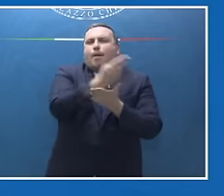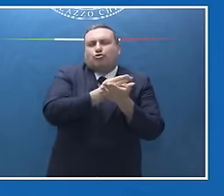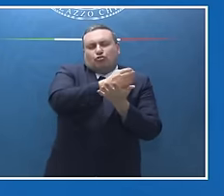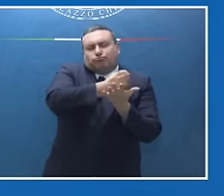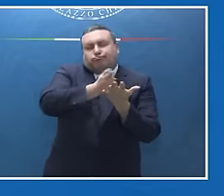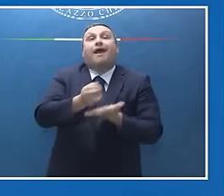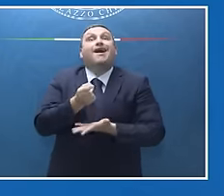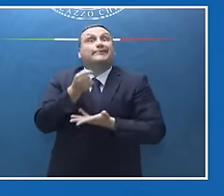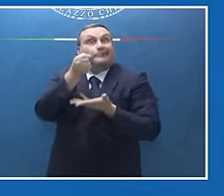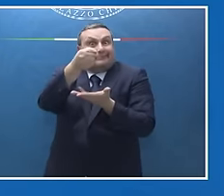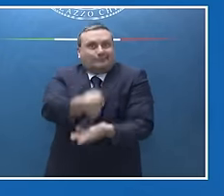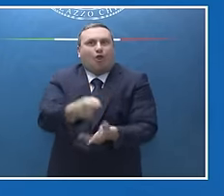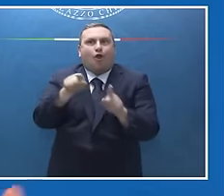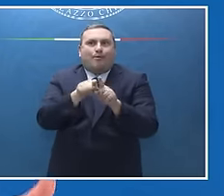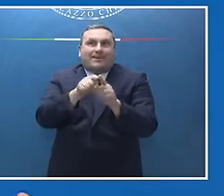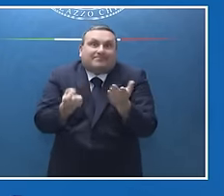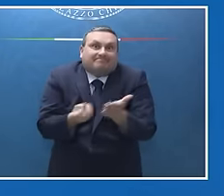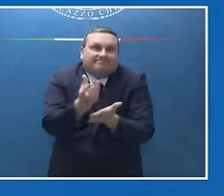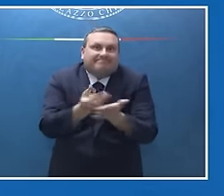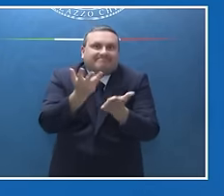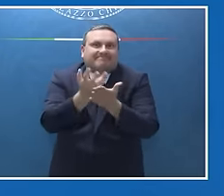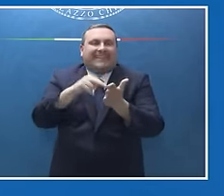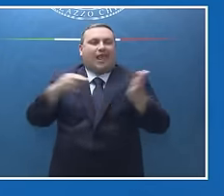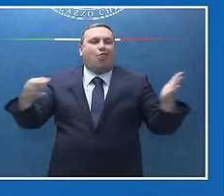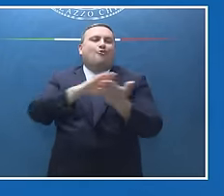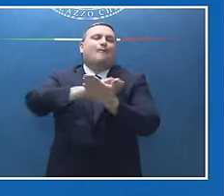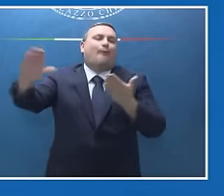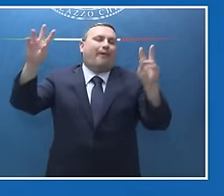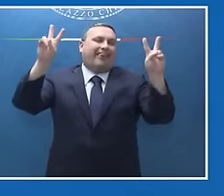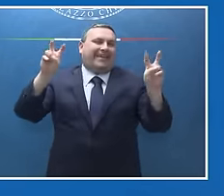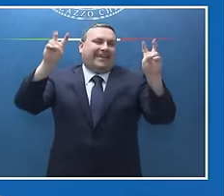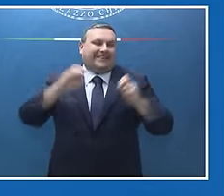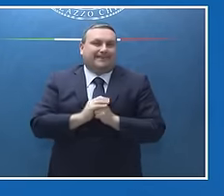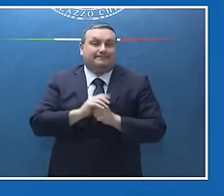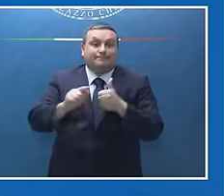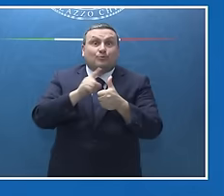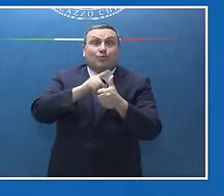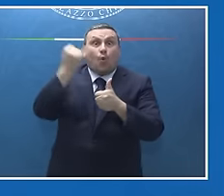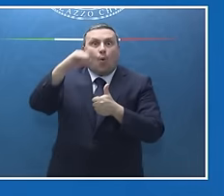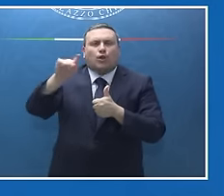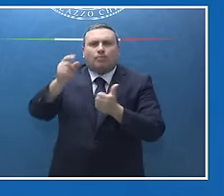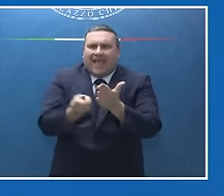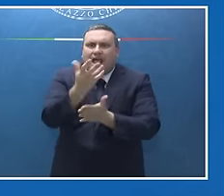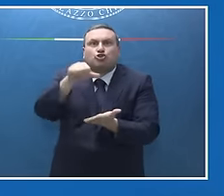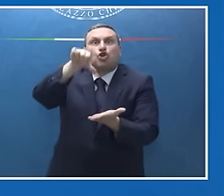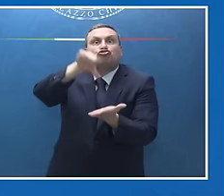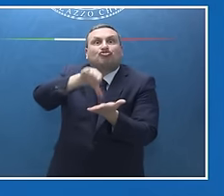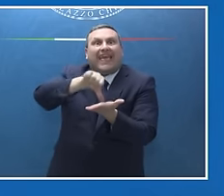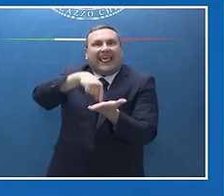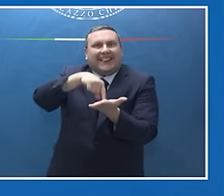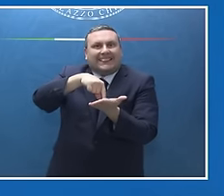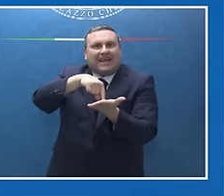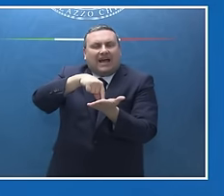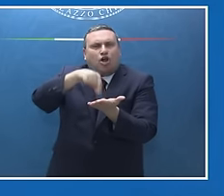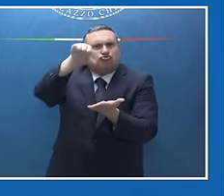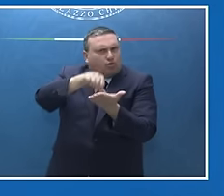tecnologie pulite. In ultimo cito anche la creazione di un centro per sostenere l'abbio di